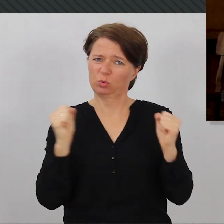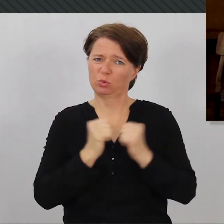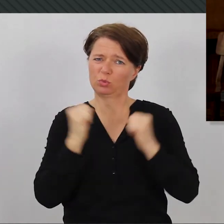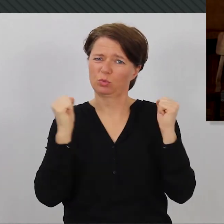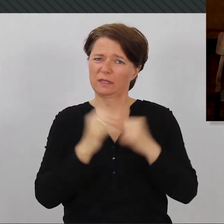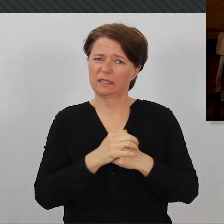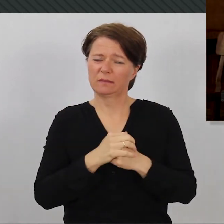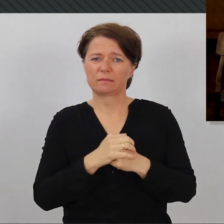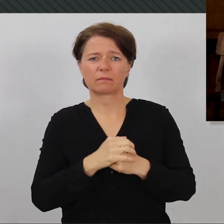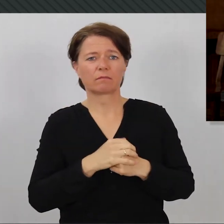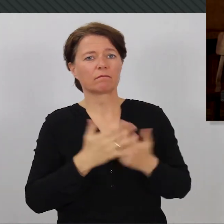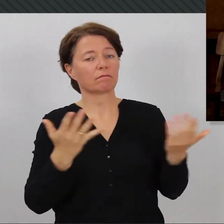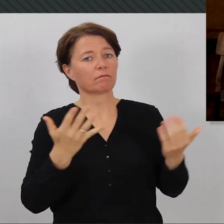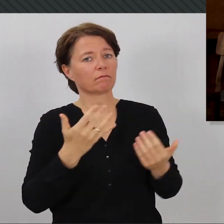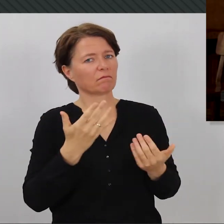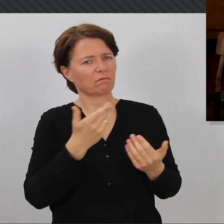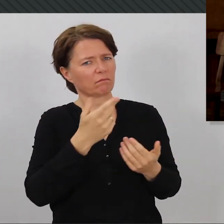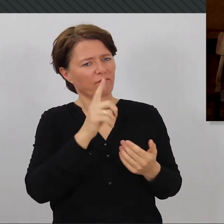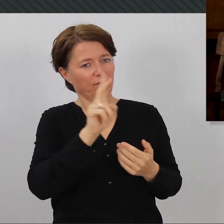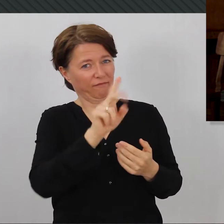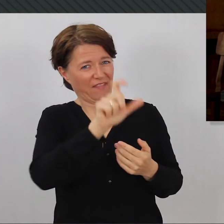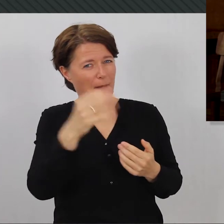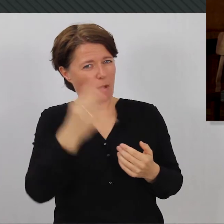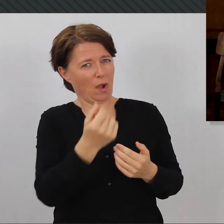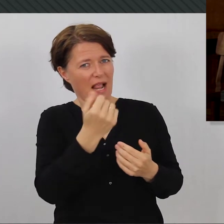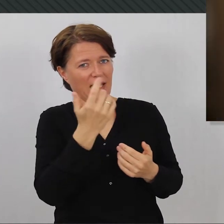Was macht das mit den Menschen, die auf das Geld angewiesen sind?